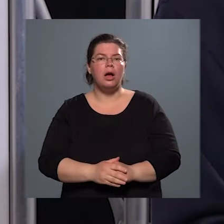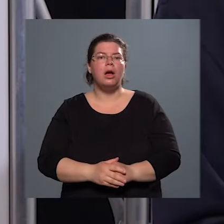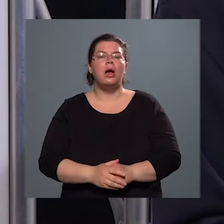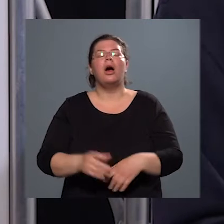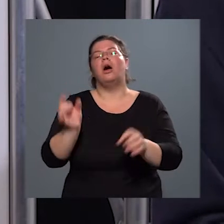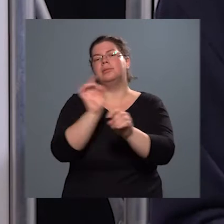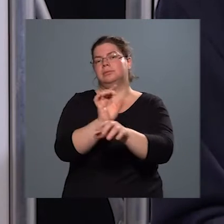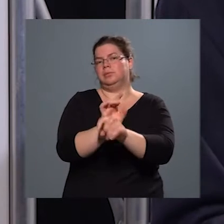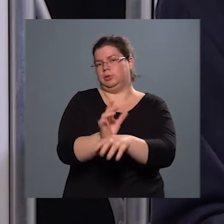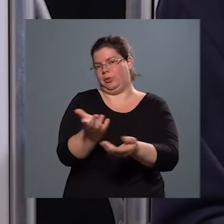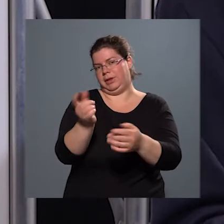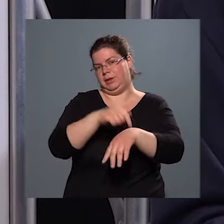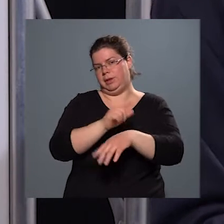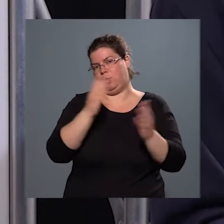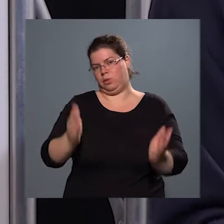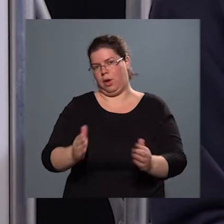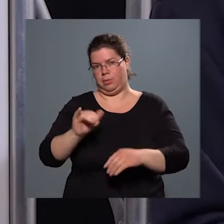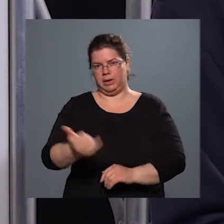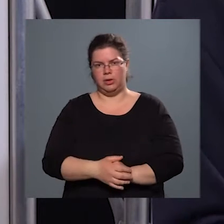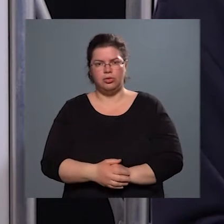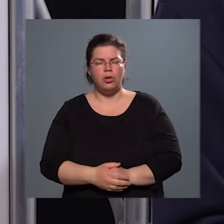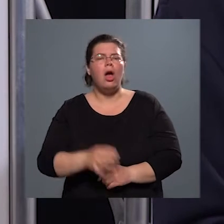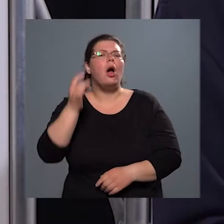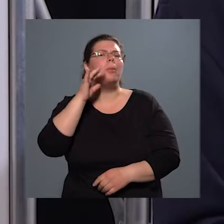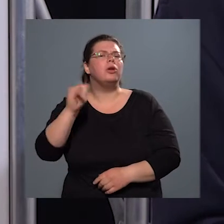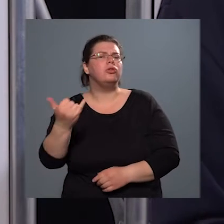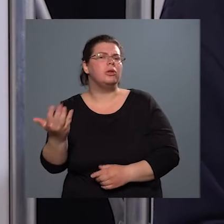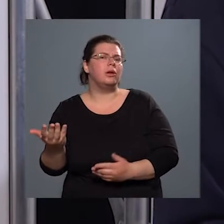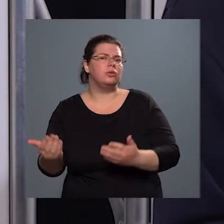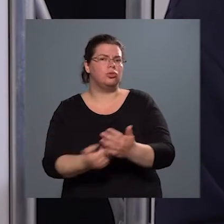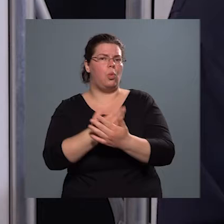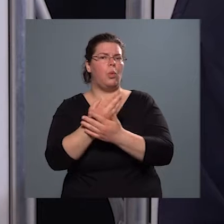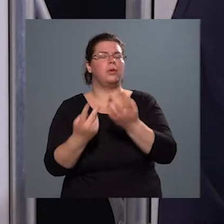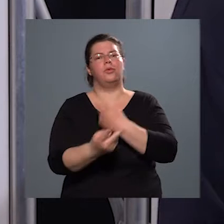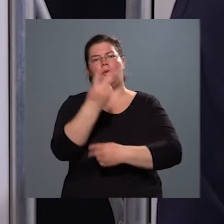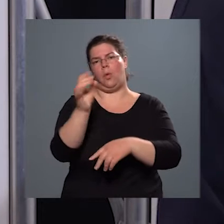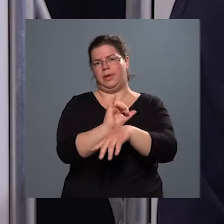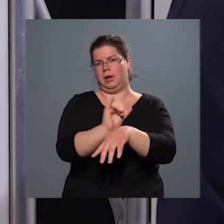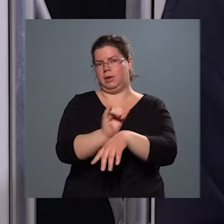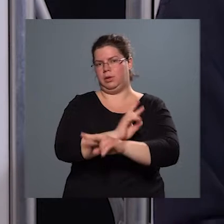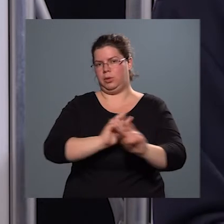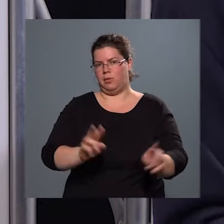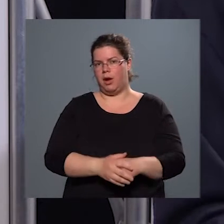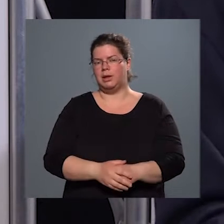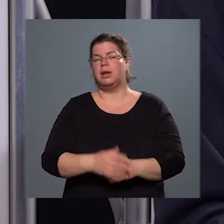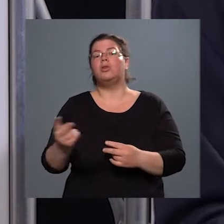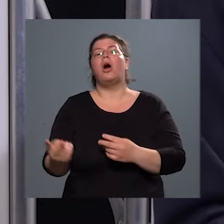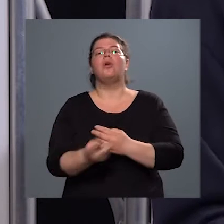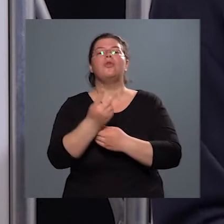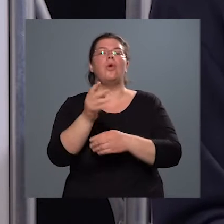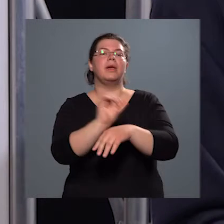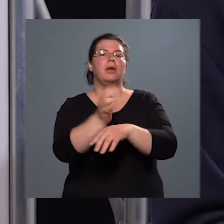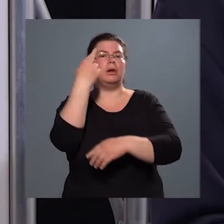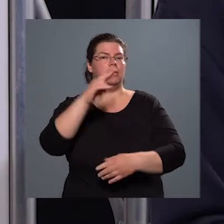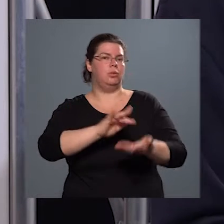időszakban is. A Bajcsi-nak új főigazgatója van, és a főigazgató úr bemutatásával kezdjük ezt a